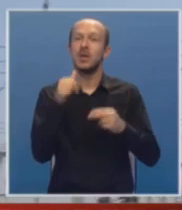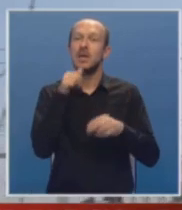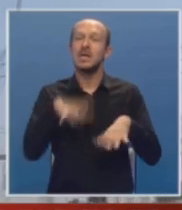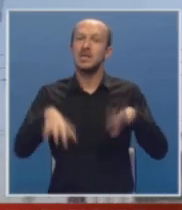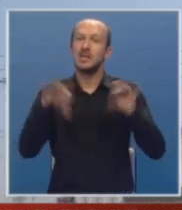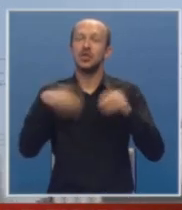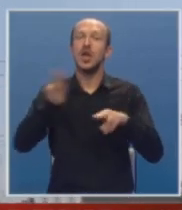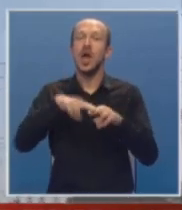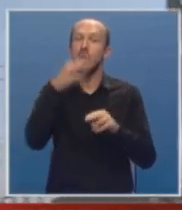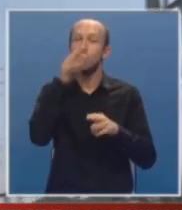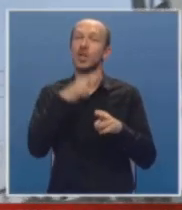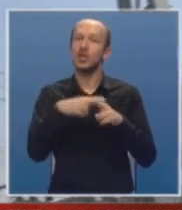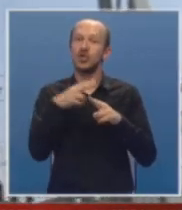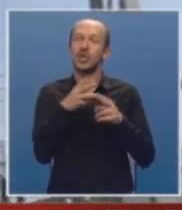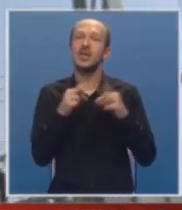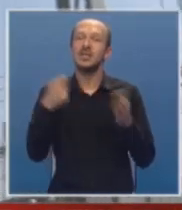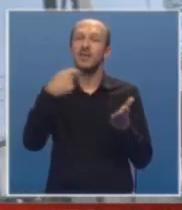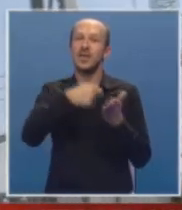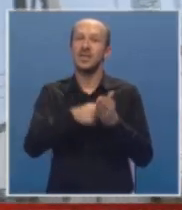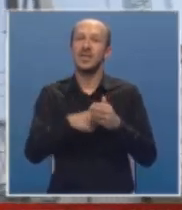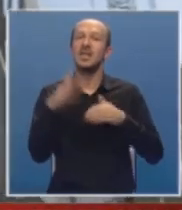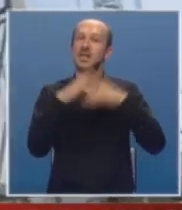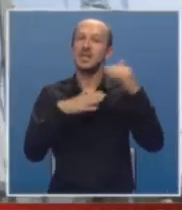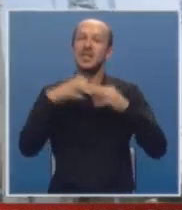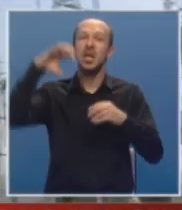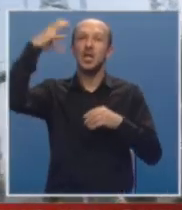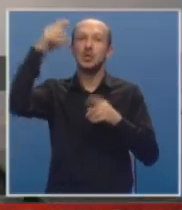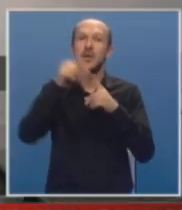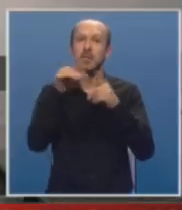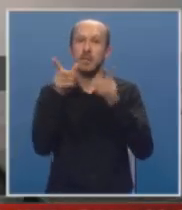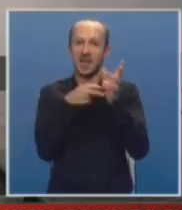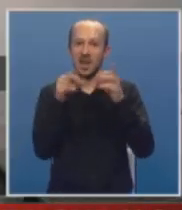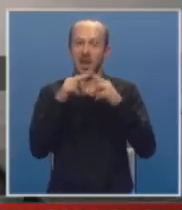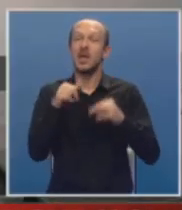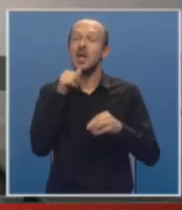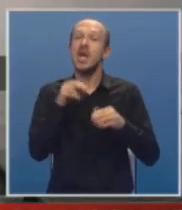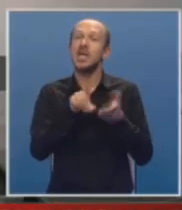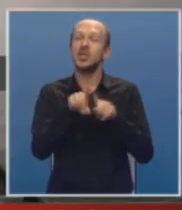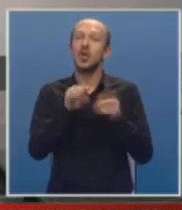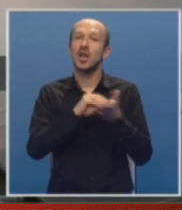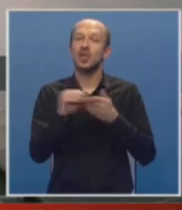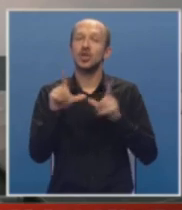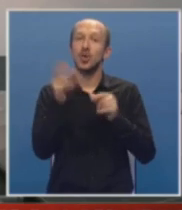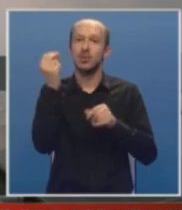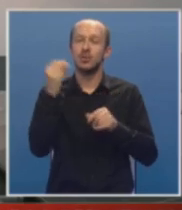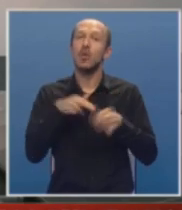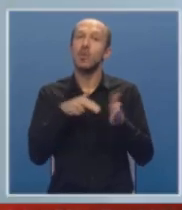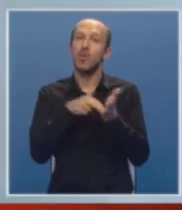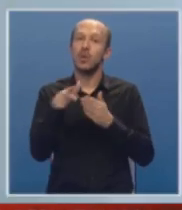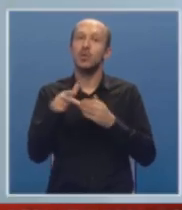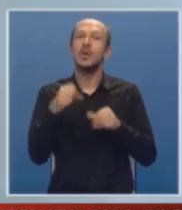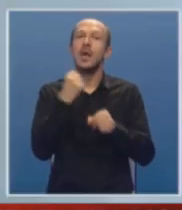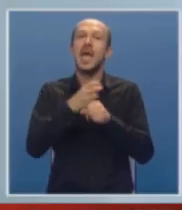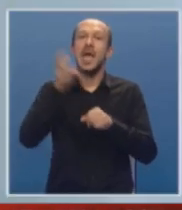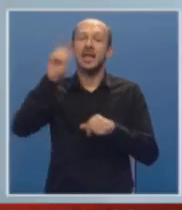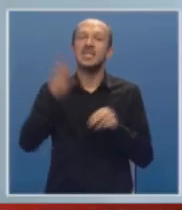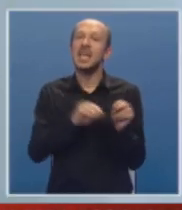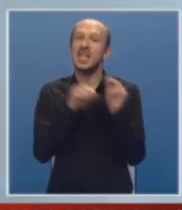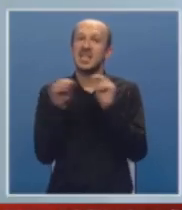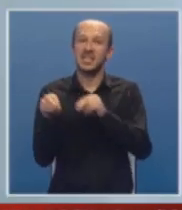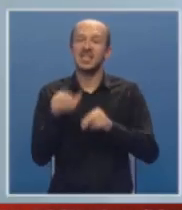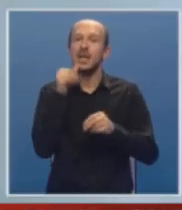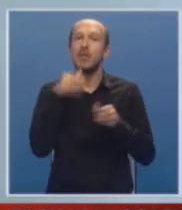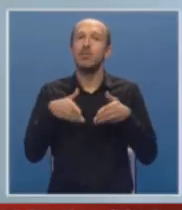iznalaženje najboljih rješenja za finansiranje i izgradnje solarnih panela. Naglašeno je da u Srpskoj pokrenut proces energetske tranzicije,